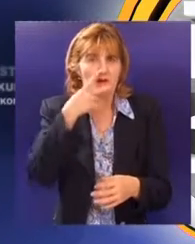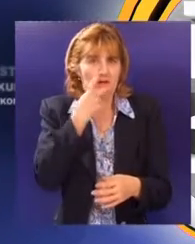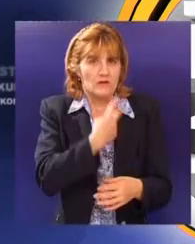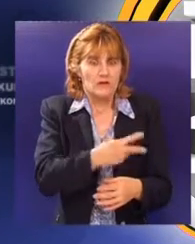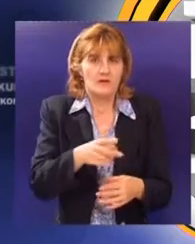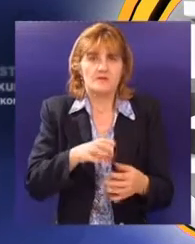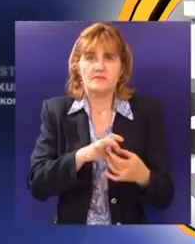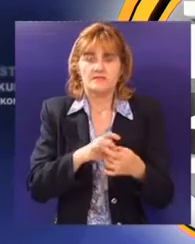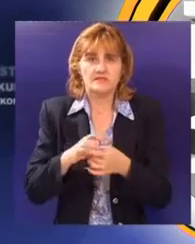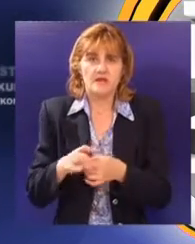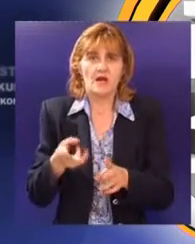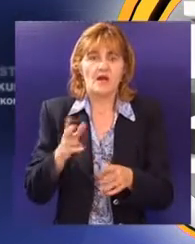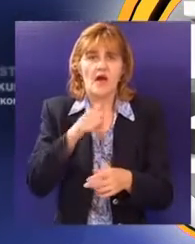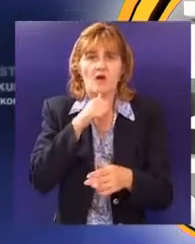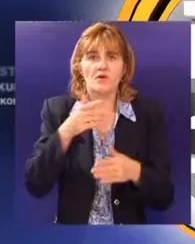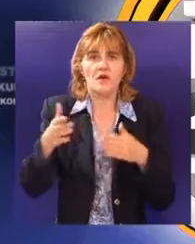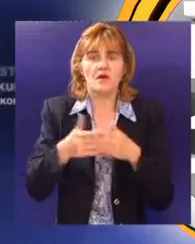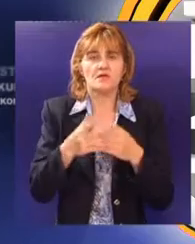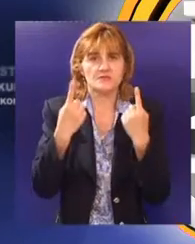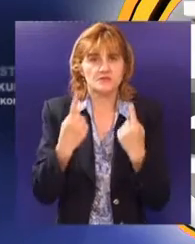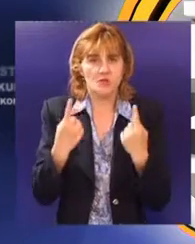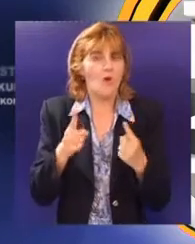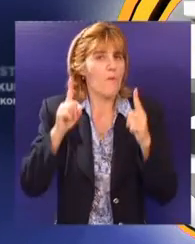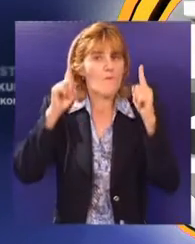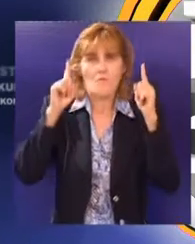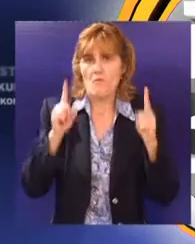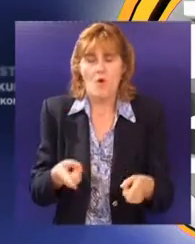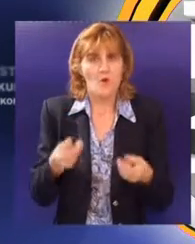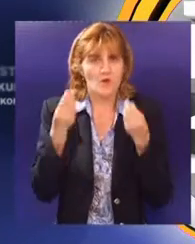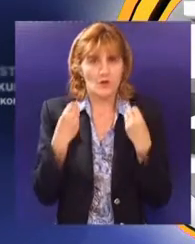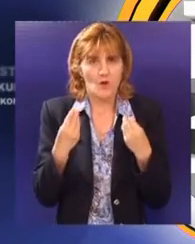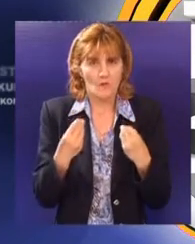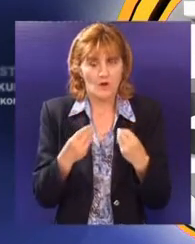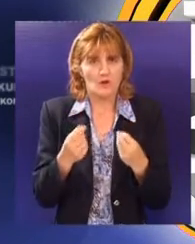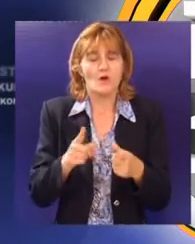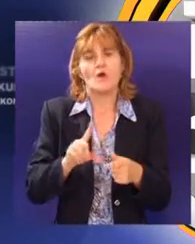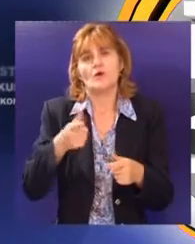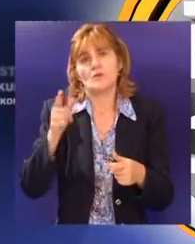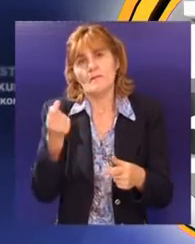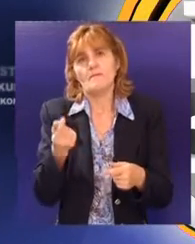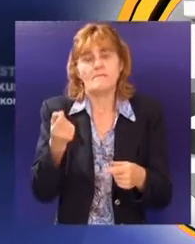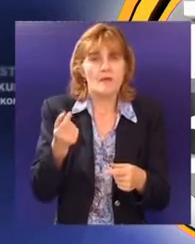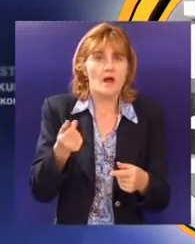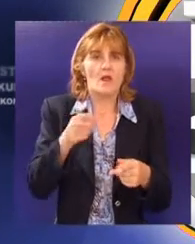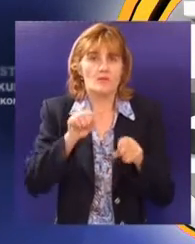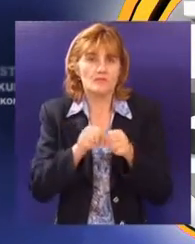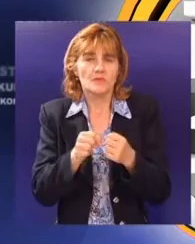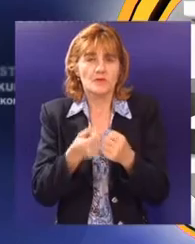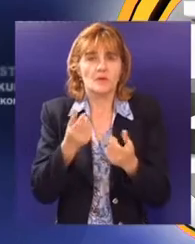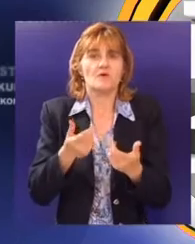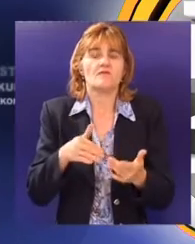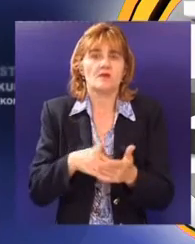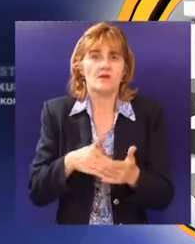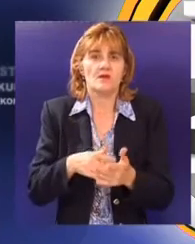sistem za ospravljanje, kočenje i to, to mora biti ispravno. A ovo ostalo, ako je malo truo, to sami